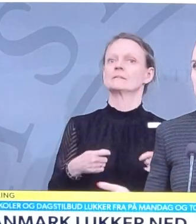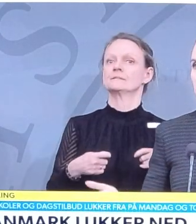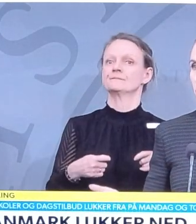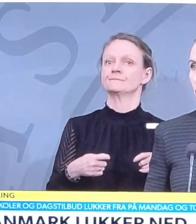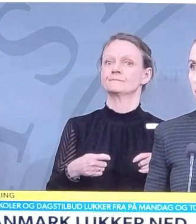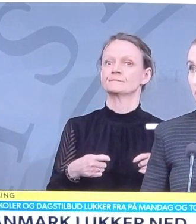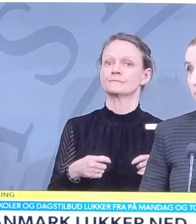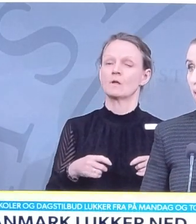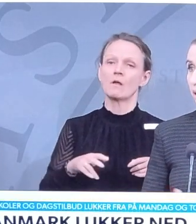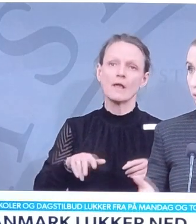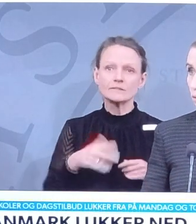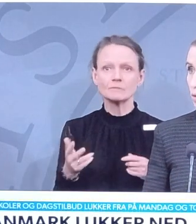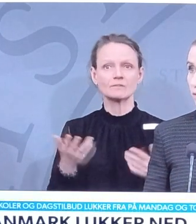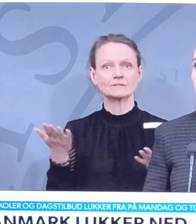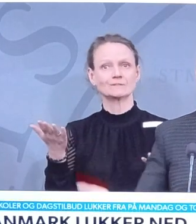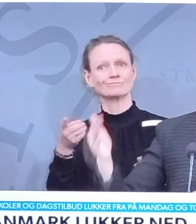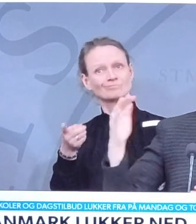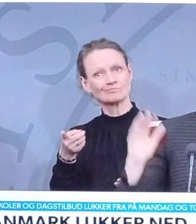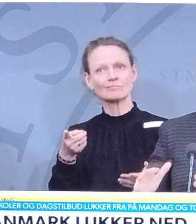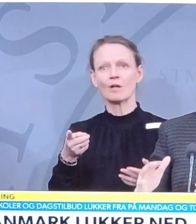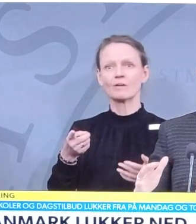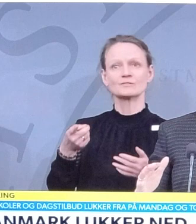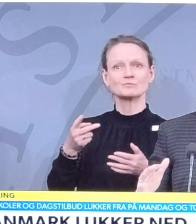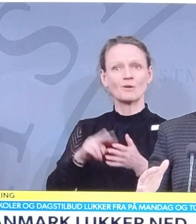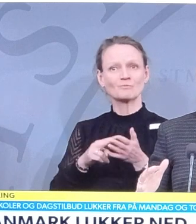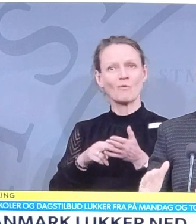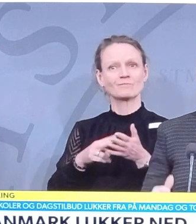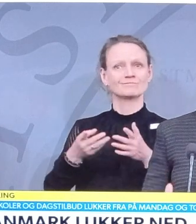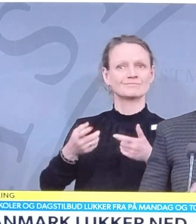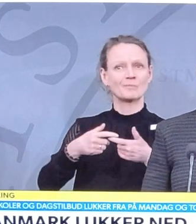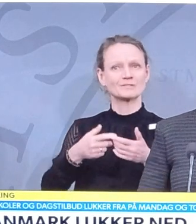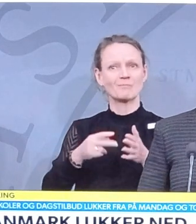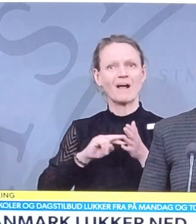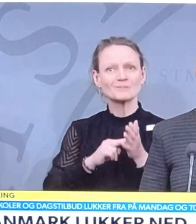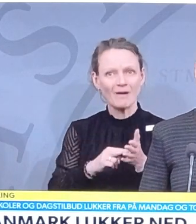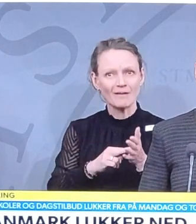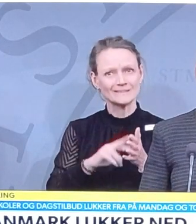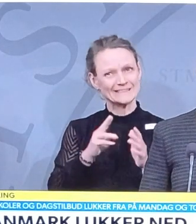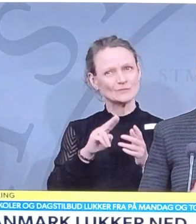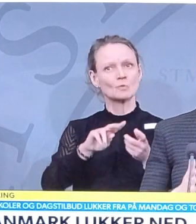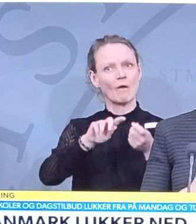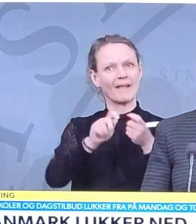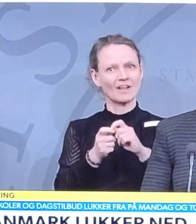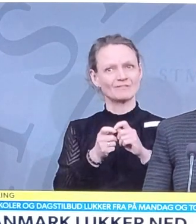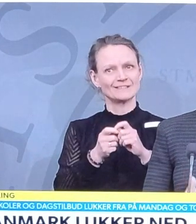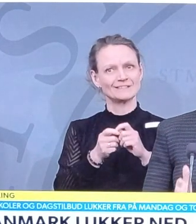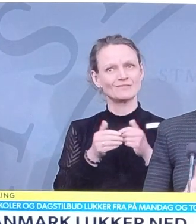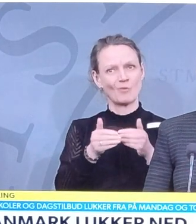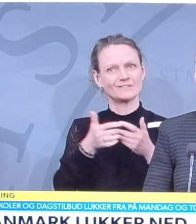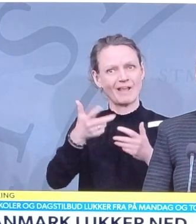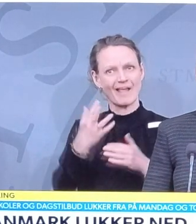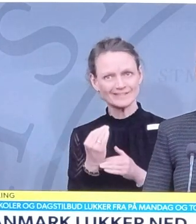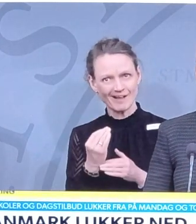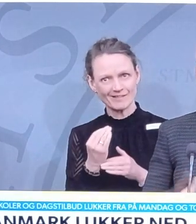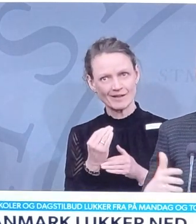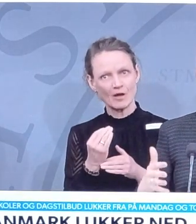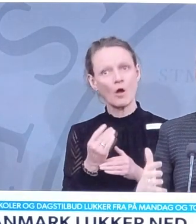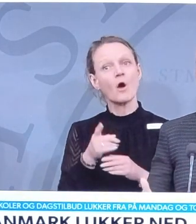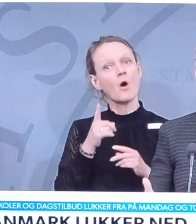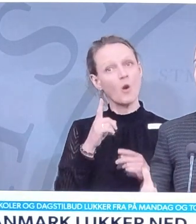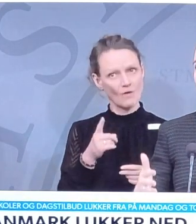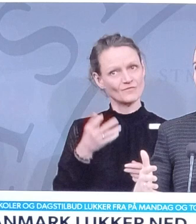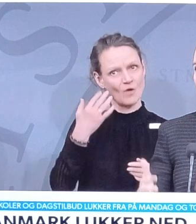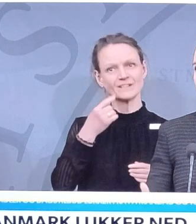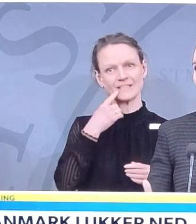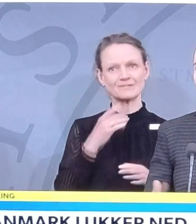spørgsmål om arrangementer et udtryk for, vi ændrer både på antal og vi ændrer fra, at det er en meget, meget kraftig opfordring til, at det